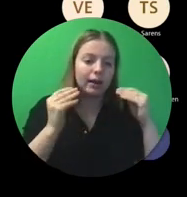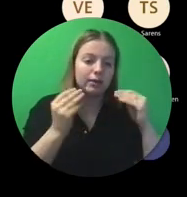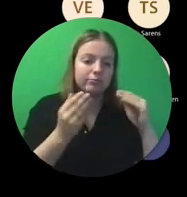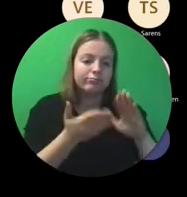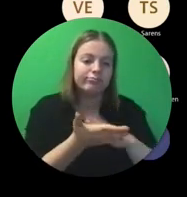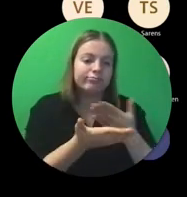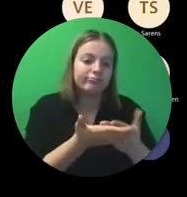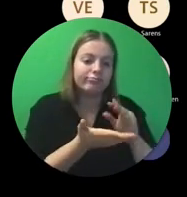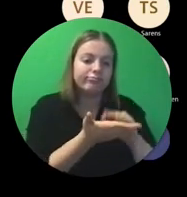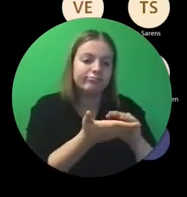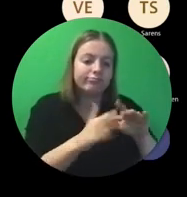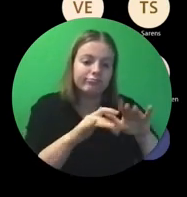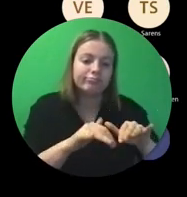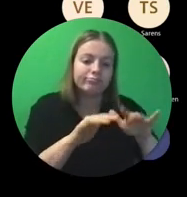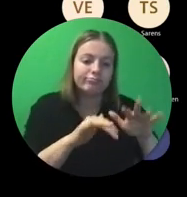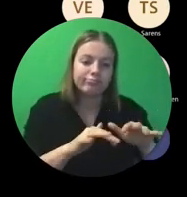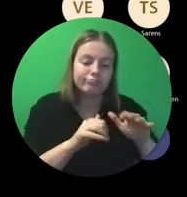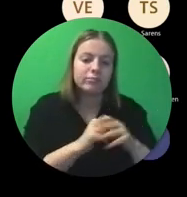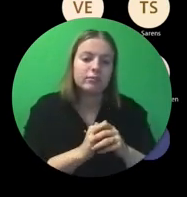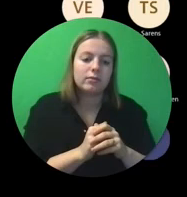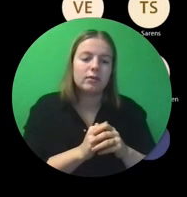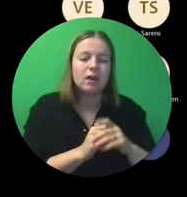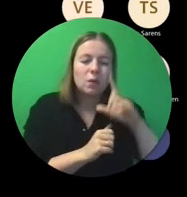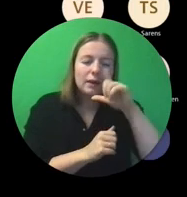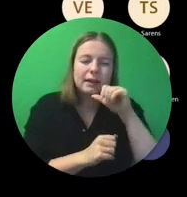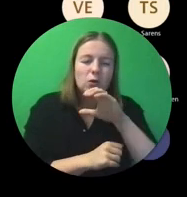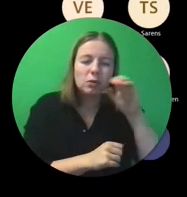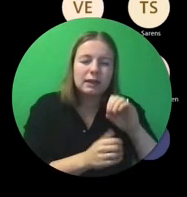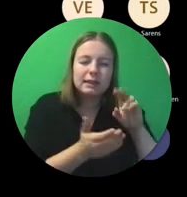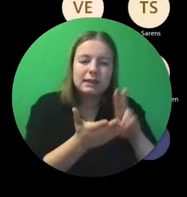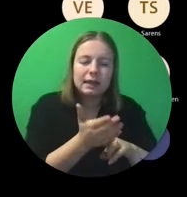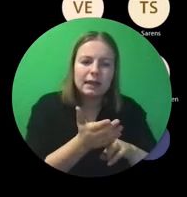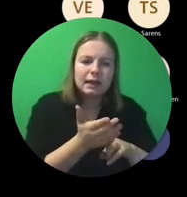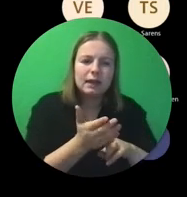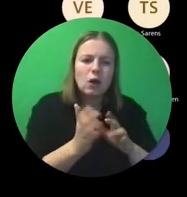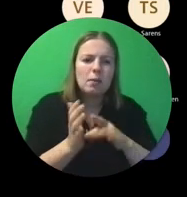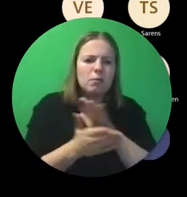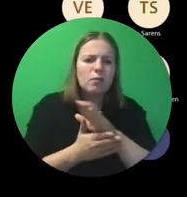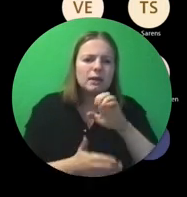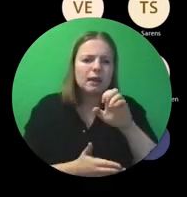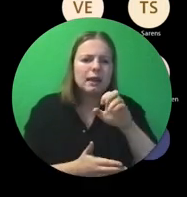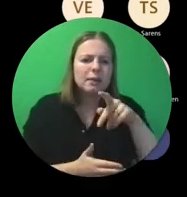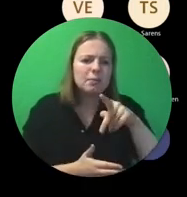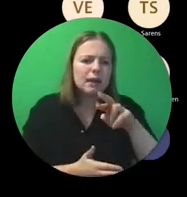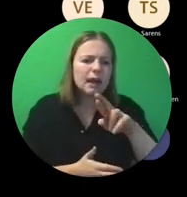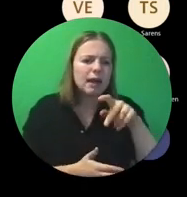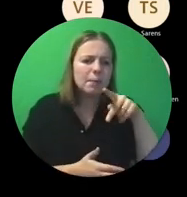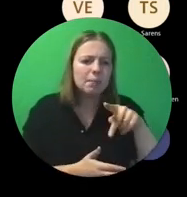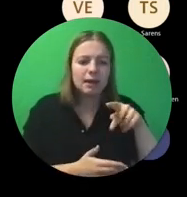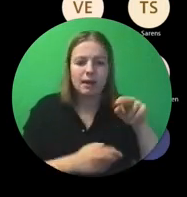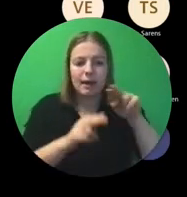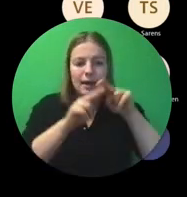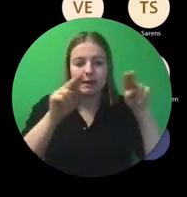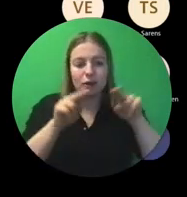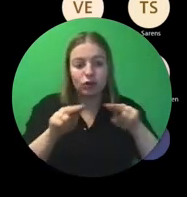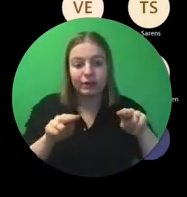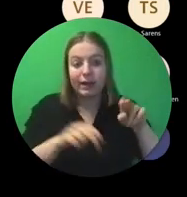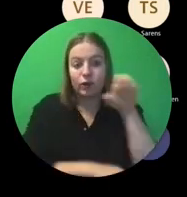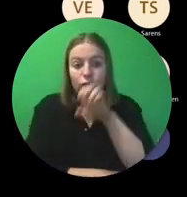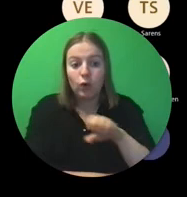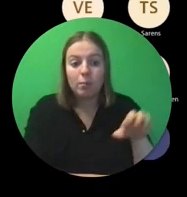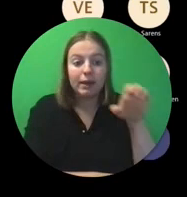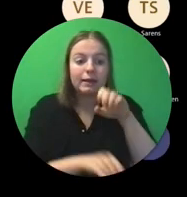rapporteren. Niet helemaal zeker van. Want bijvoorbeeld EPRP. Ja, dat is een internationaal, een Europees